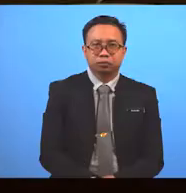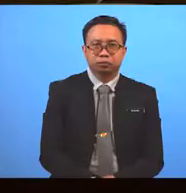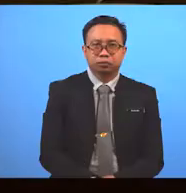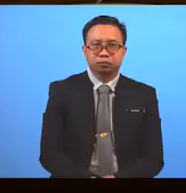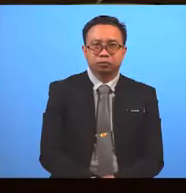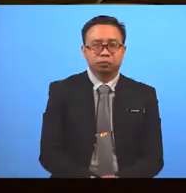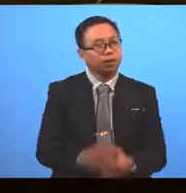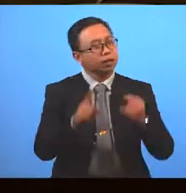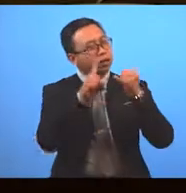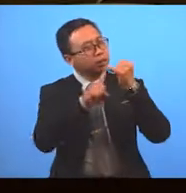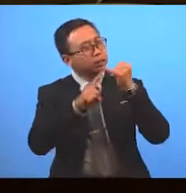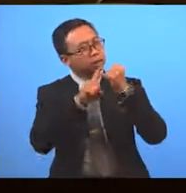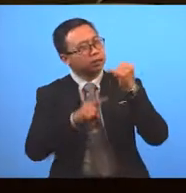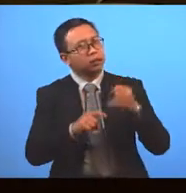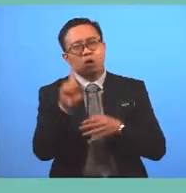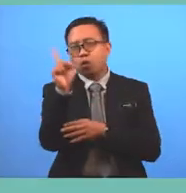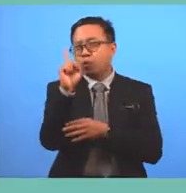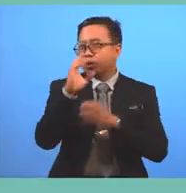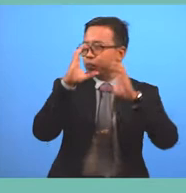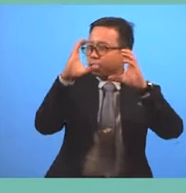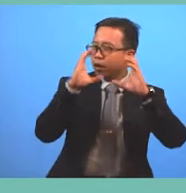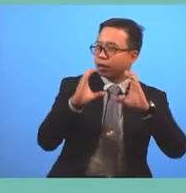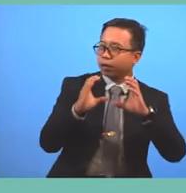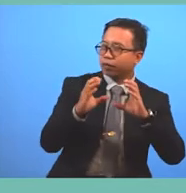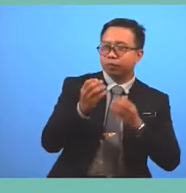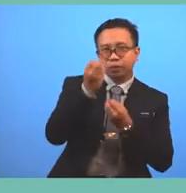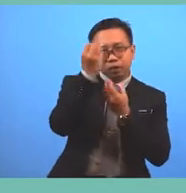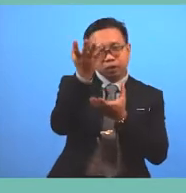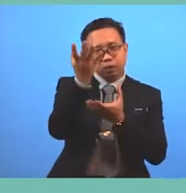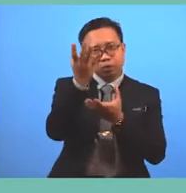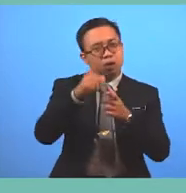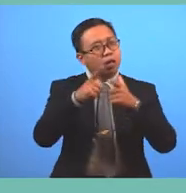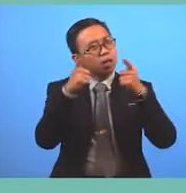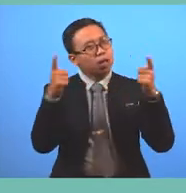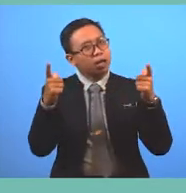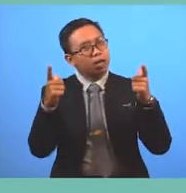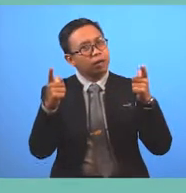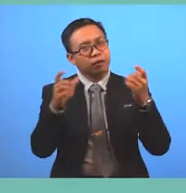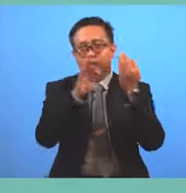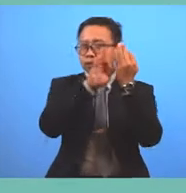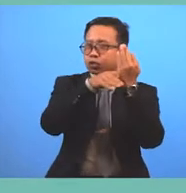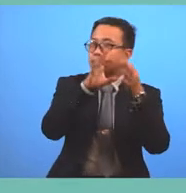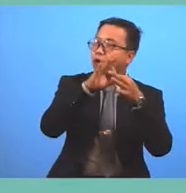And lastly, which paragraph comments on different features of the film?